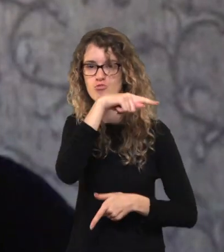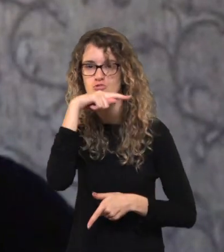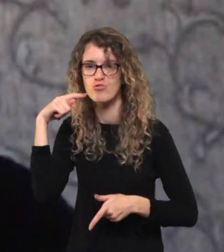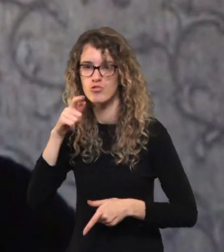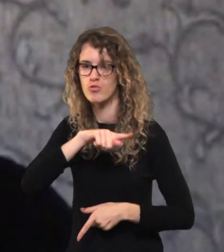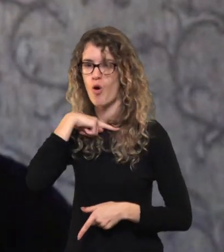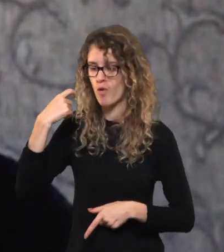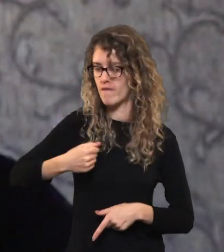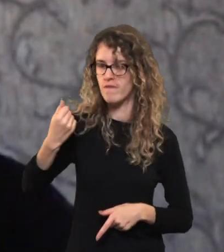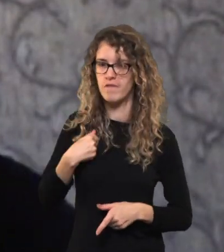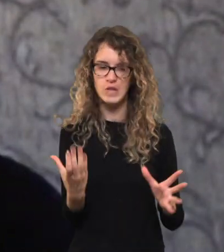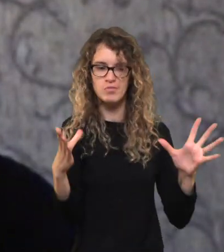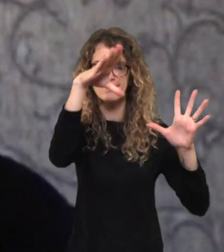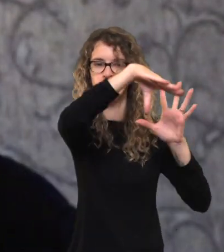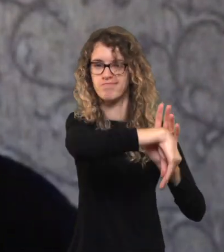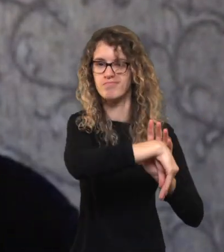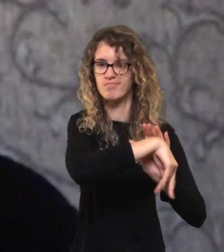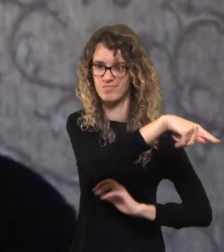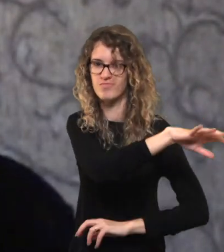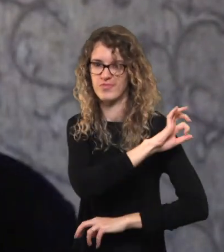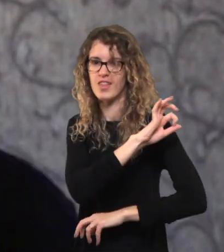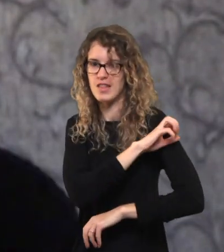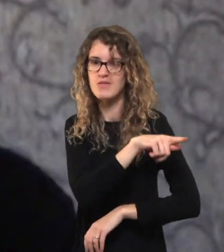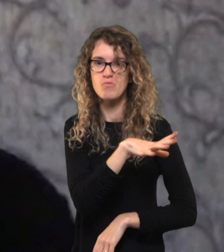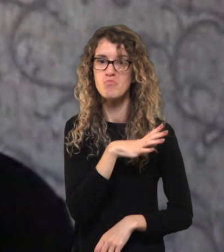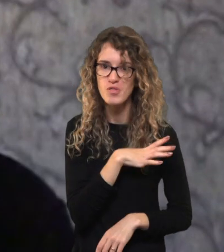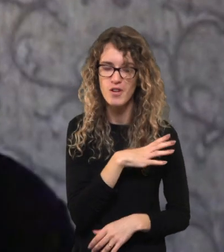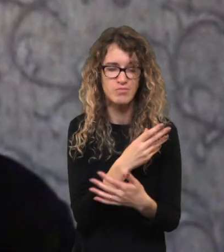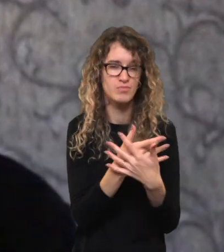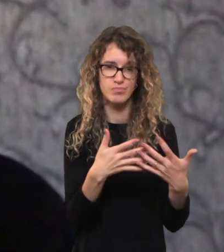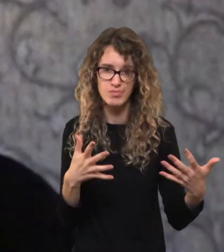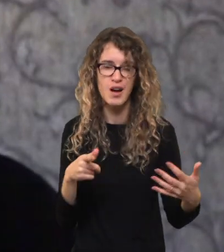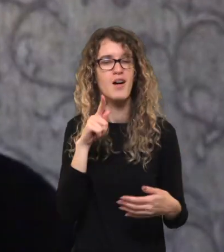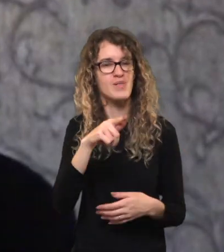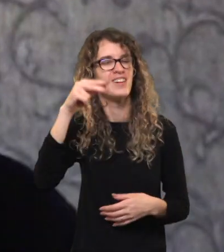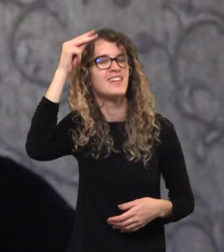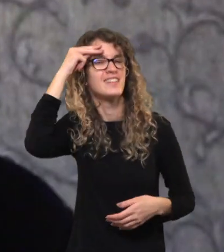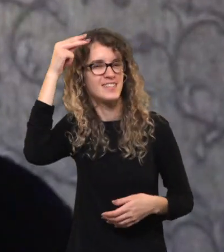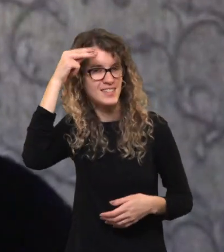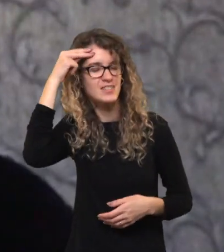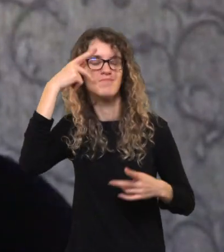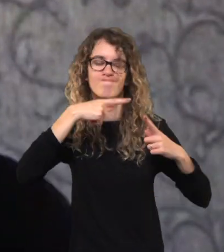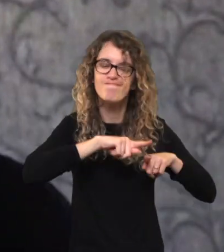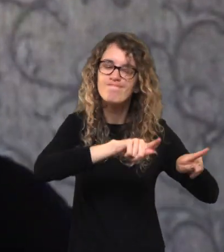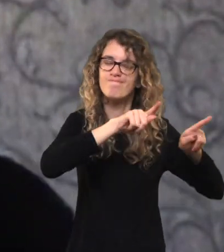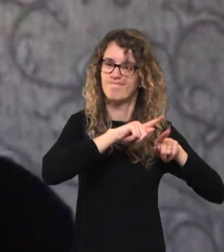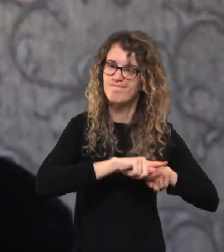išdavikų palaikančius nacistus buvo nemažas kiekis ir Rusų, Blasavo armiją ir taip toliau. Tikslingai Ukrainoje buvo kuriamas